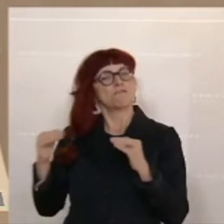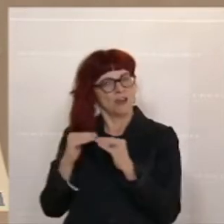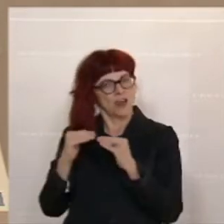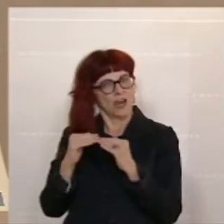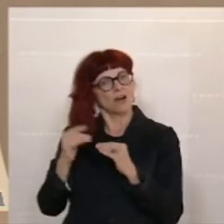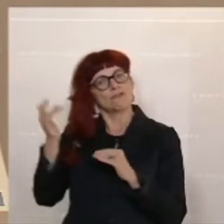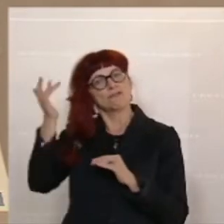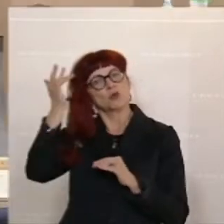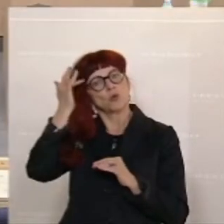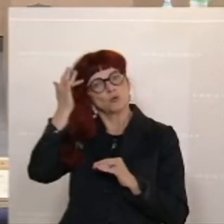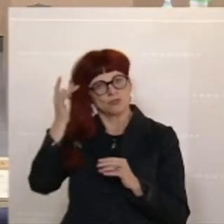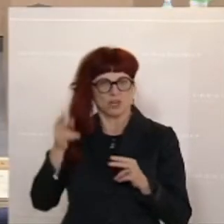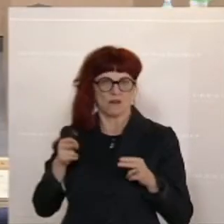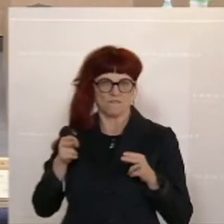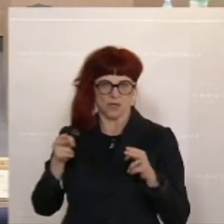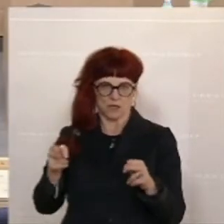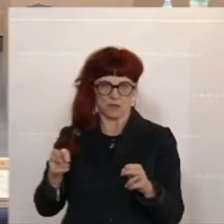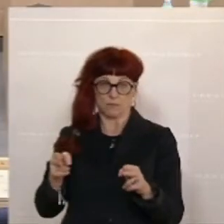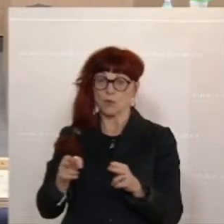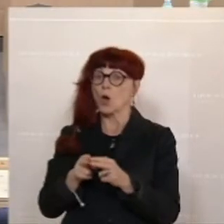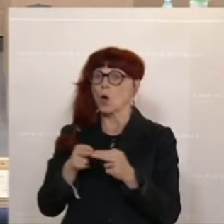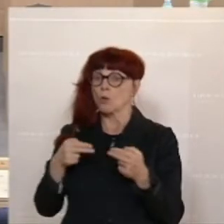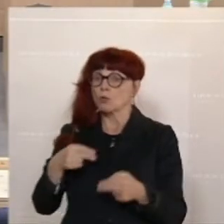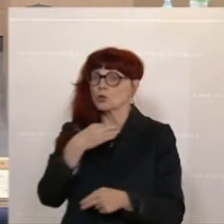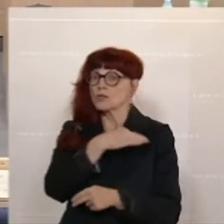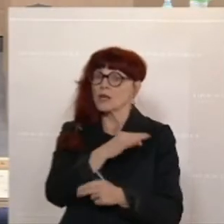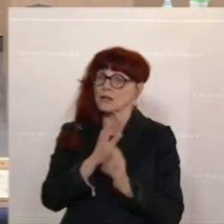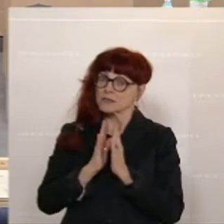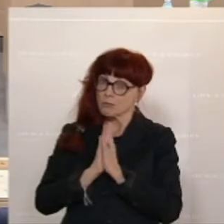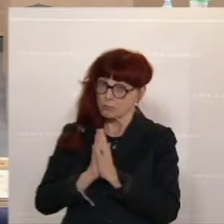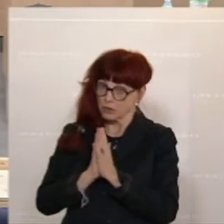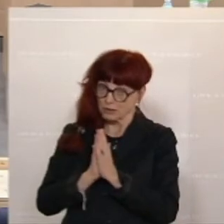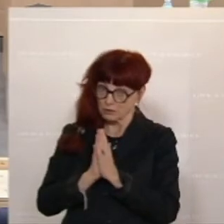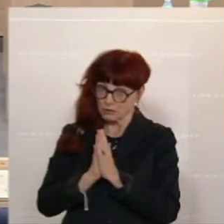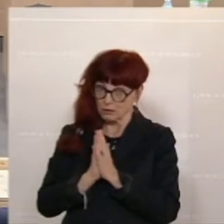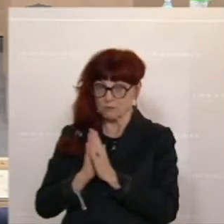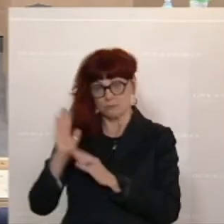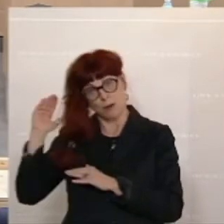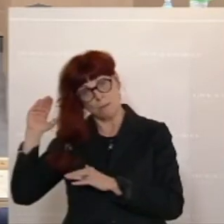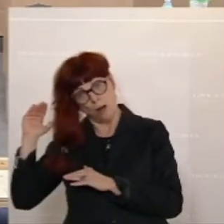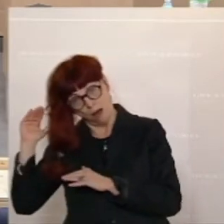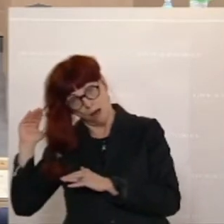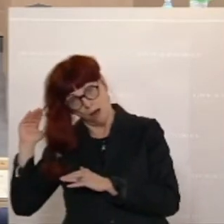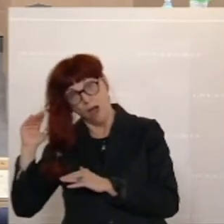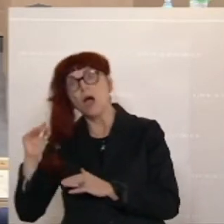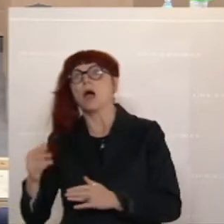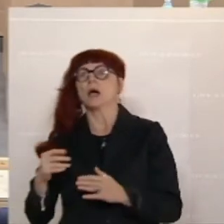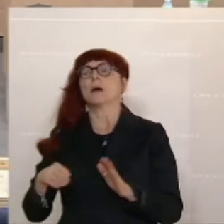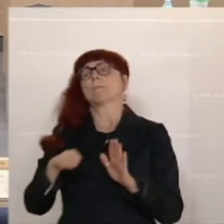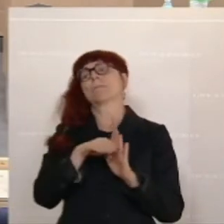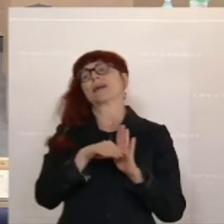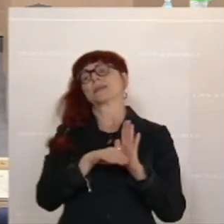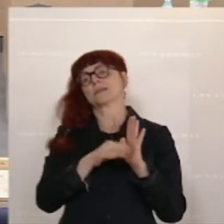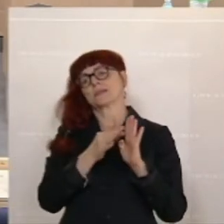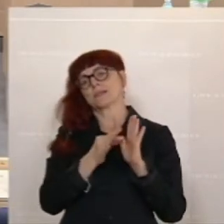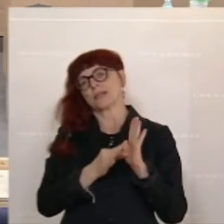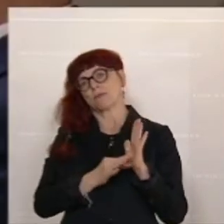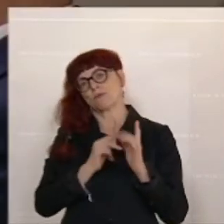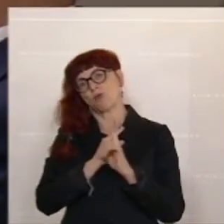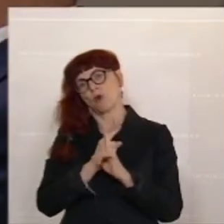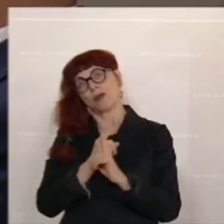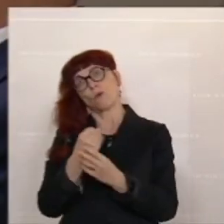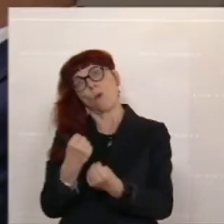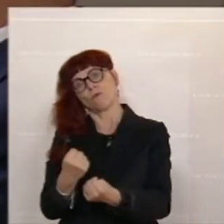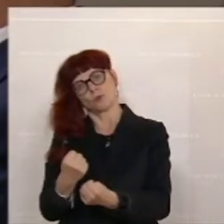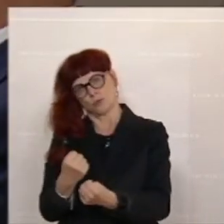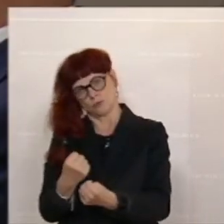Weg. Herr Bundeskanzler, verabschieden Sie sich endlich vom Prinzip Hoffnung. Das gilt für die Bekämpfung der